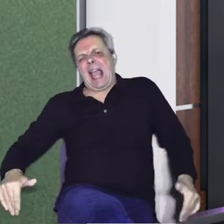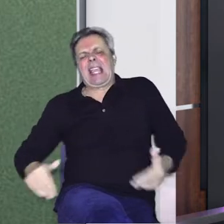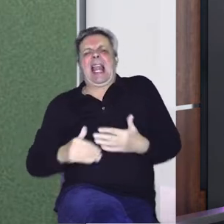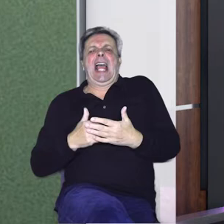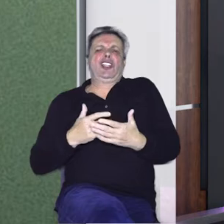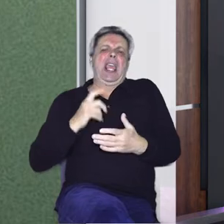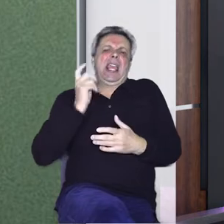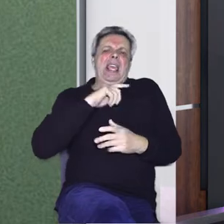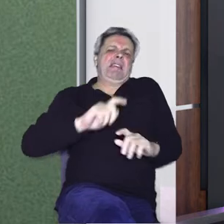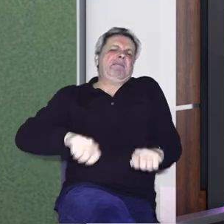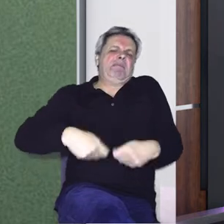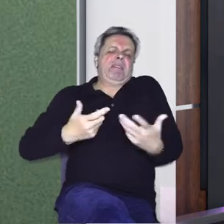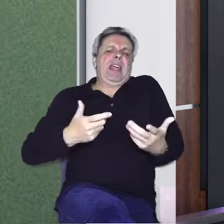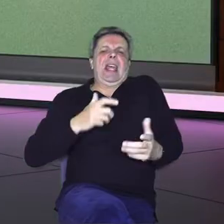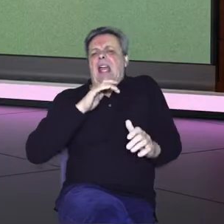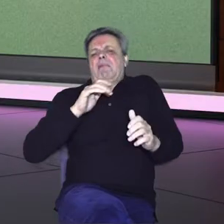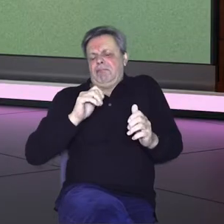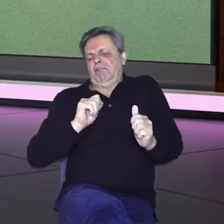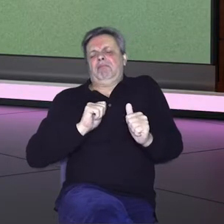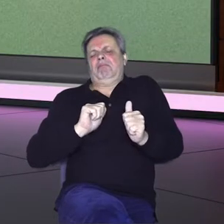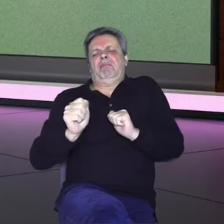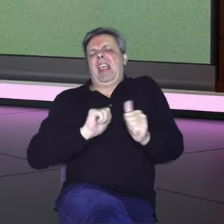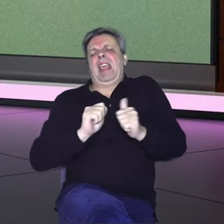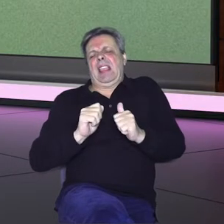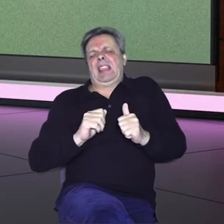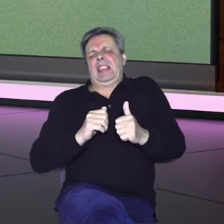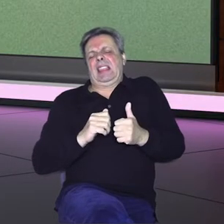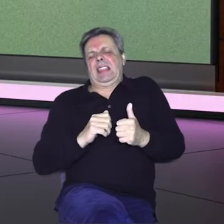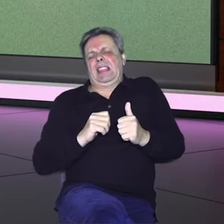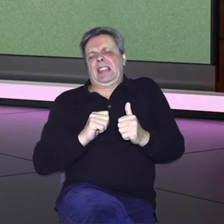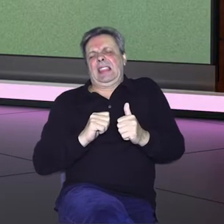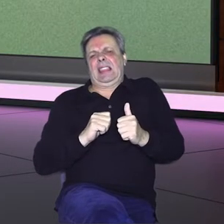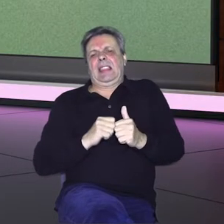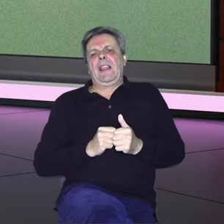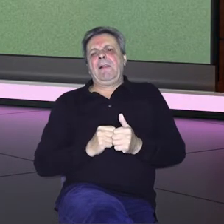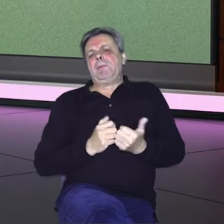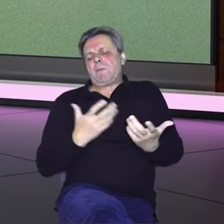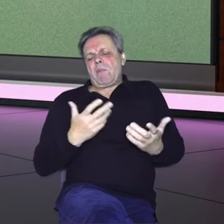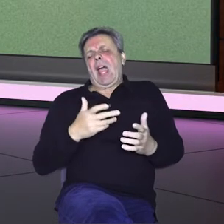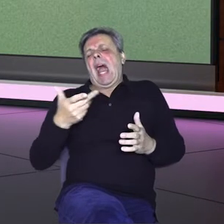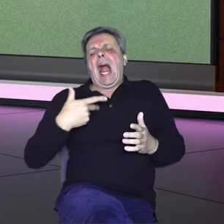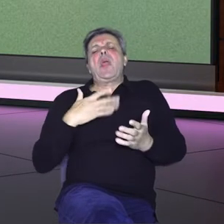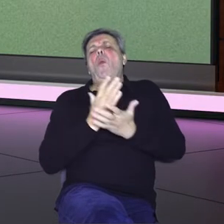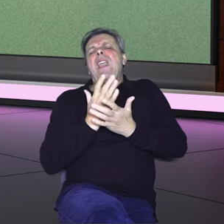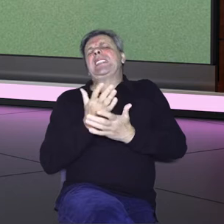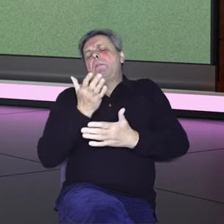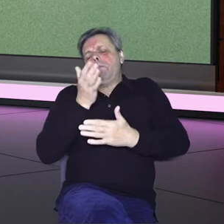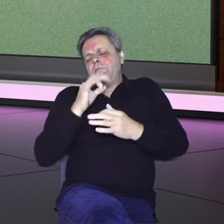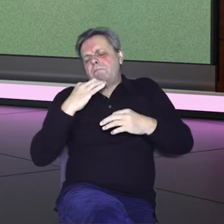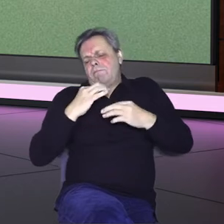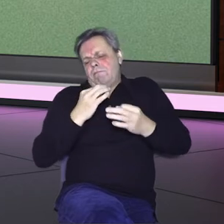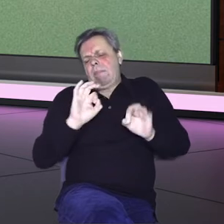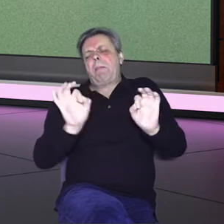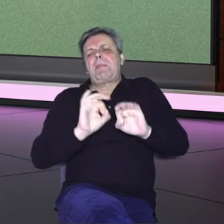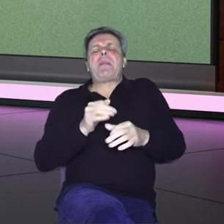vreme najviše. Jer smo sad u zadnje vreme u punom pogonu za snimanja i za sve da popratimo i sa ostalim televizijama. Ali